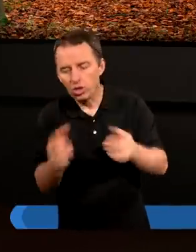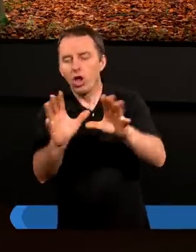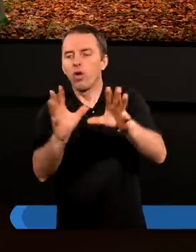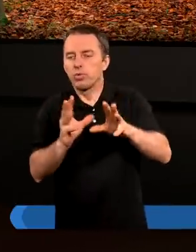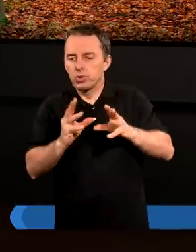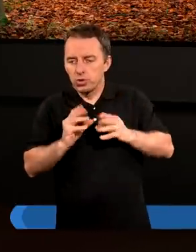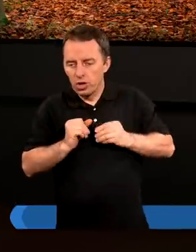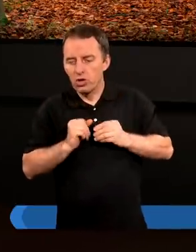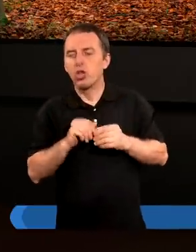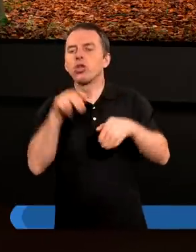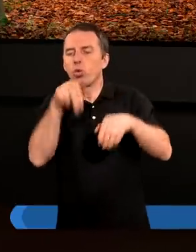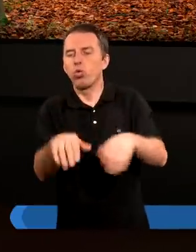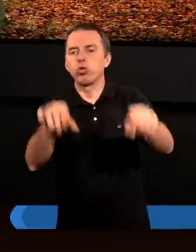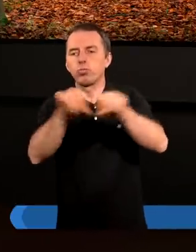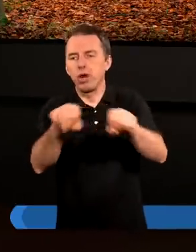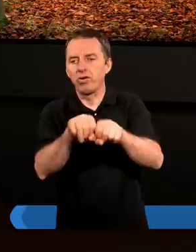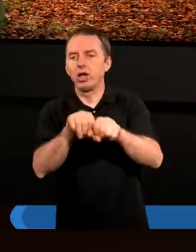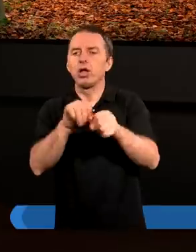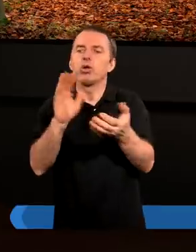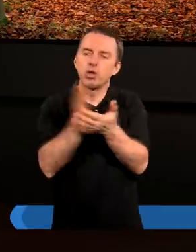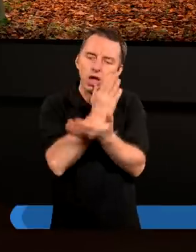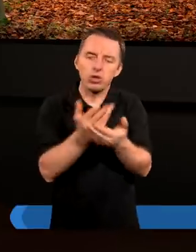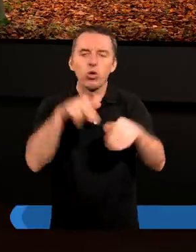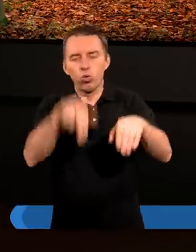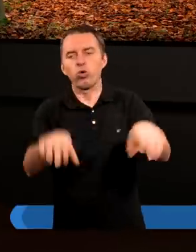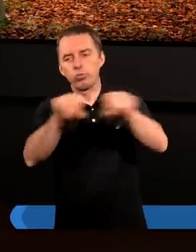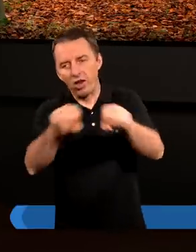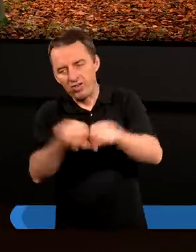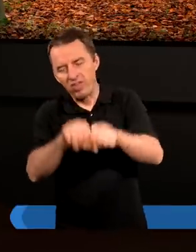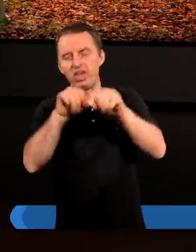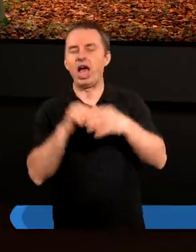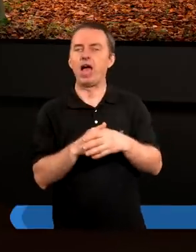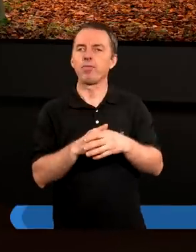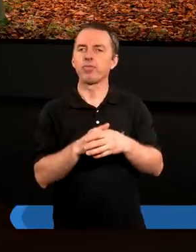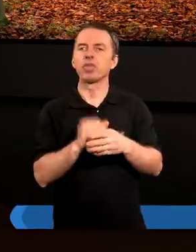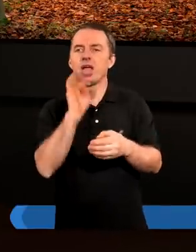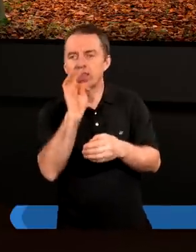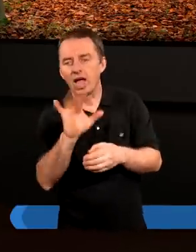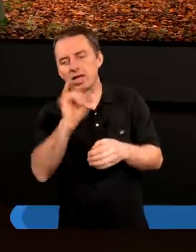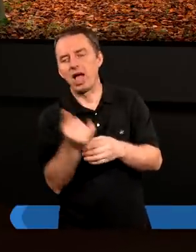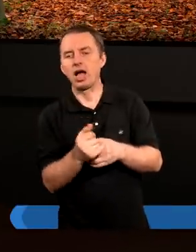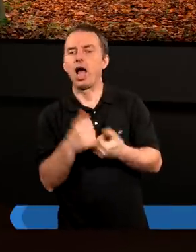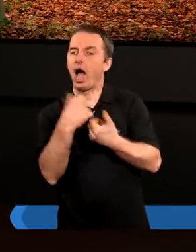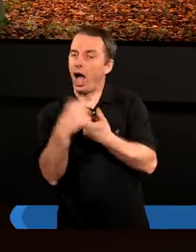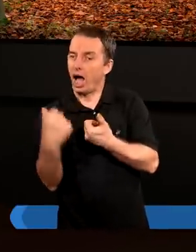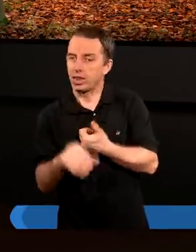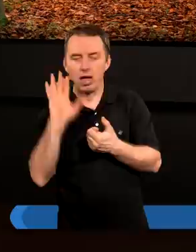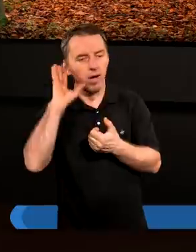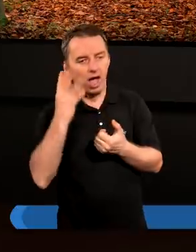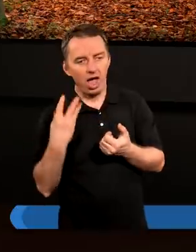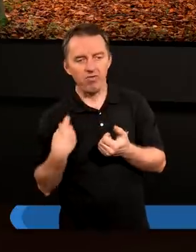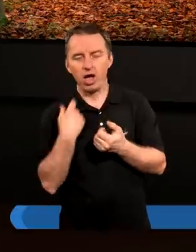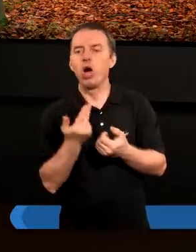przyjął to usprawiedliwienie. Niektóry się usprawiedliwia, tak jak Adam i Ewa na